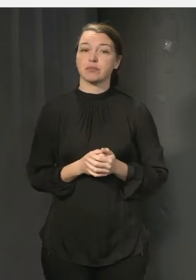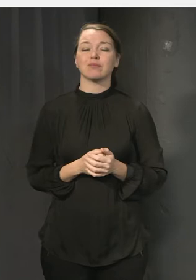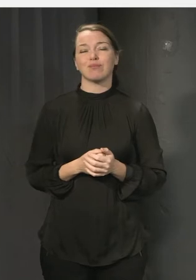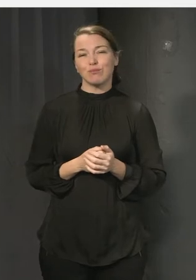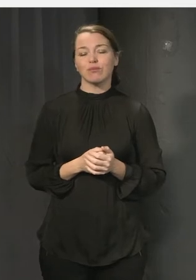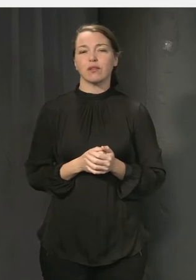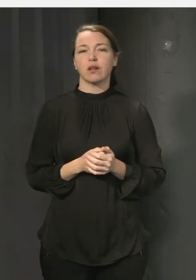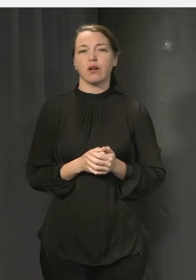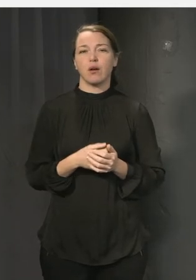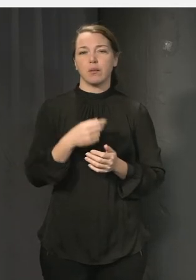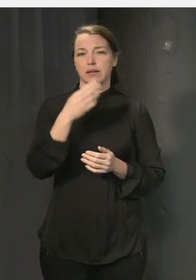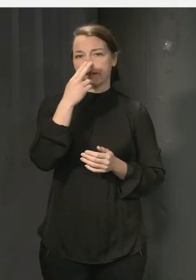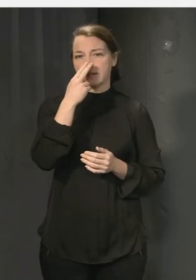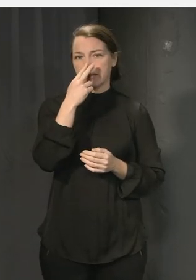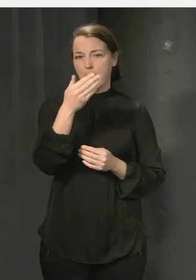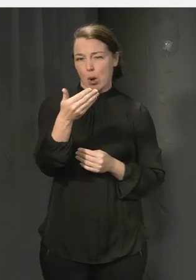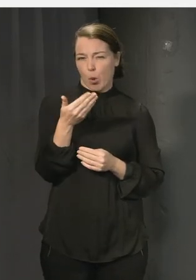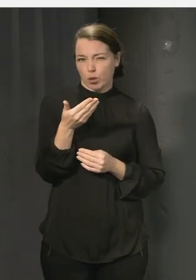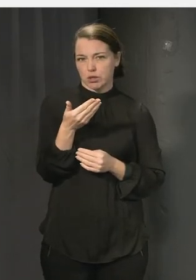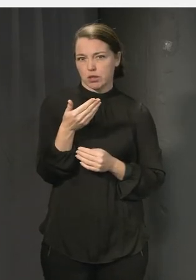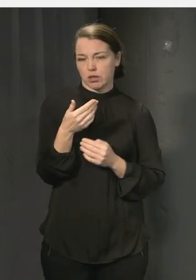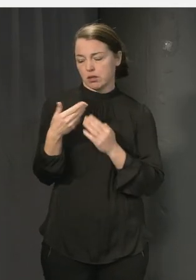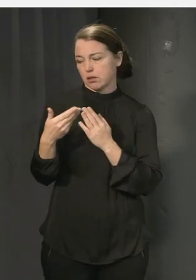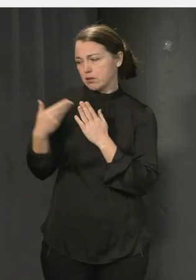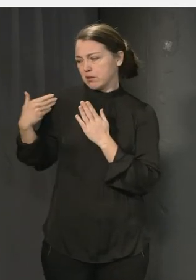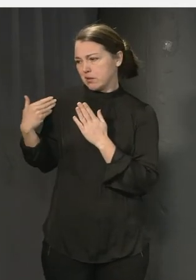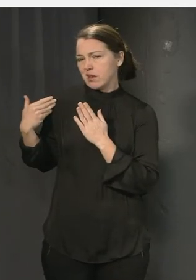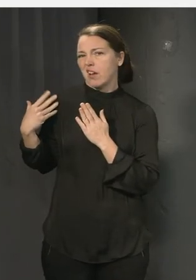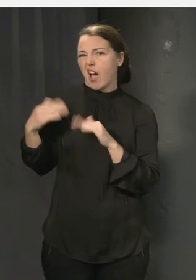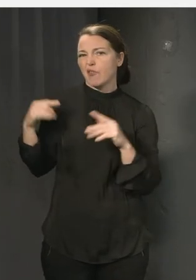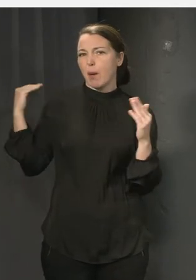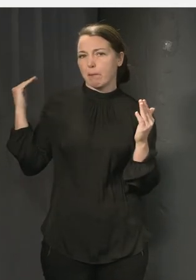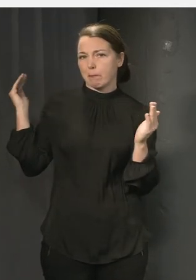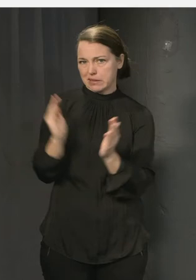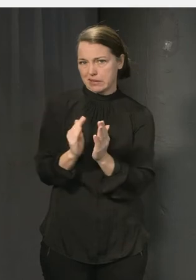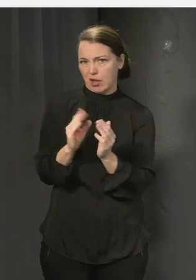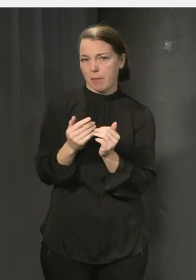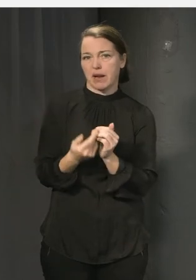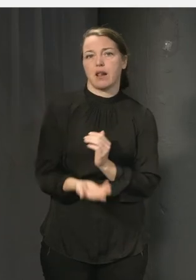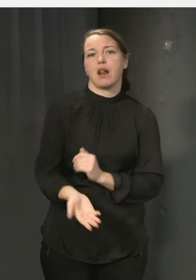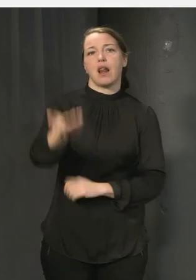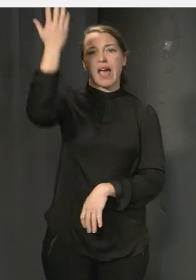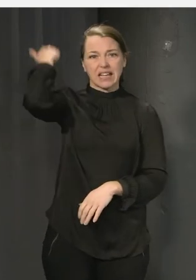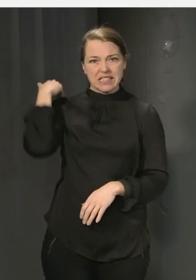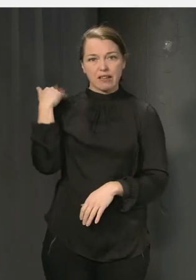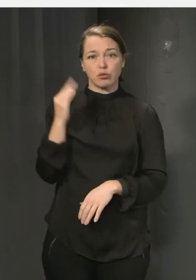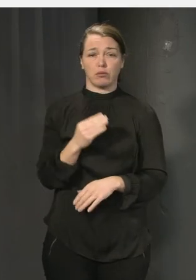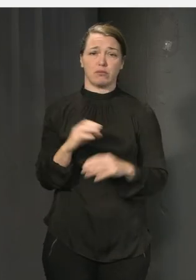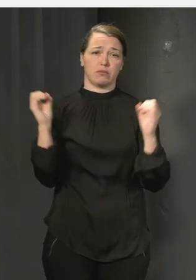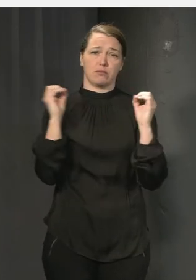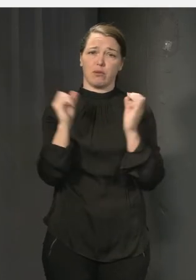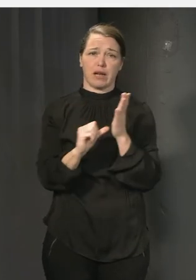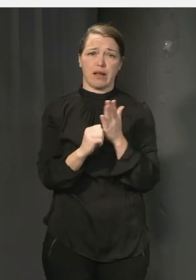kortsiktigt perspektiv så kan det nog ha minskat, men går man längre tillbaka i tiden då var det ju inga elever som var involverade i något